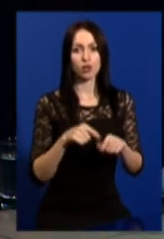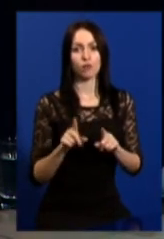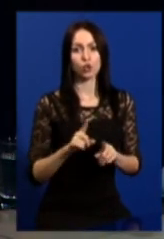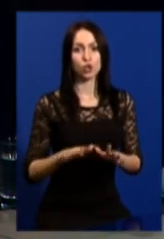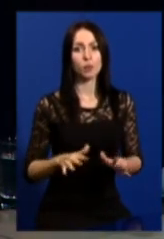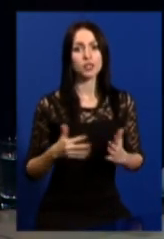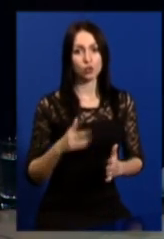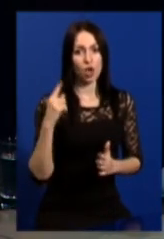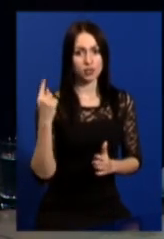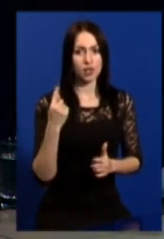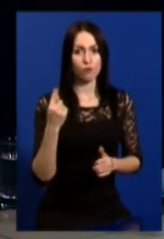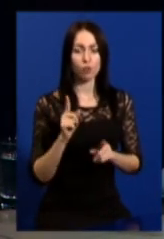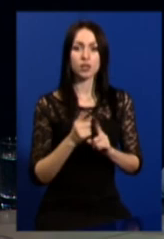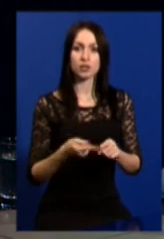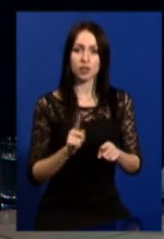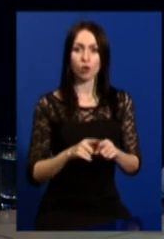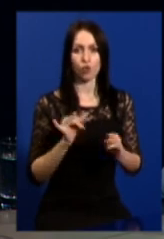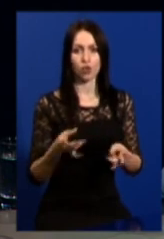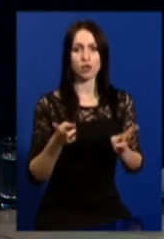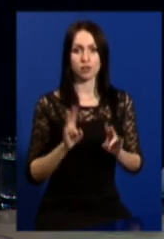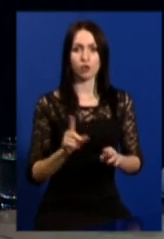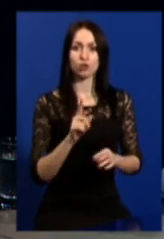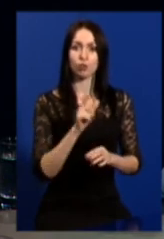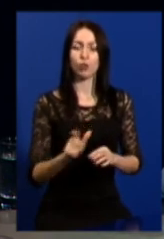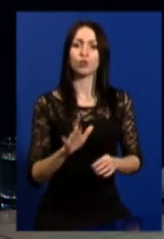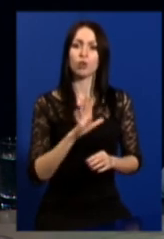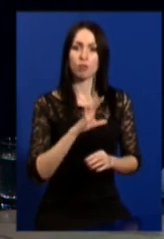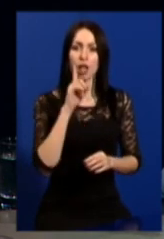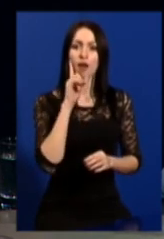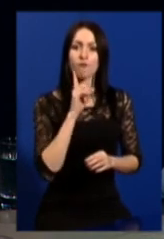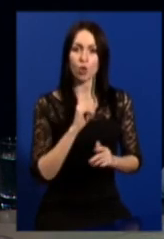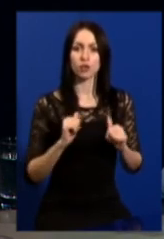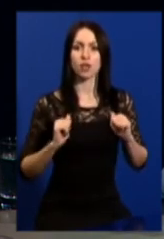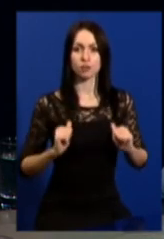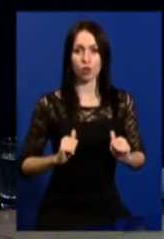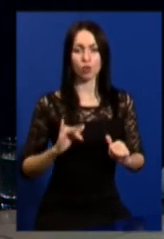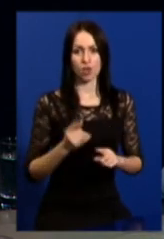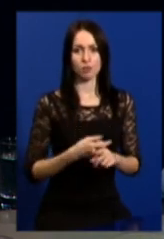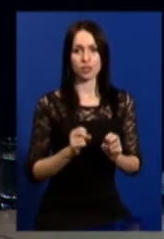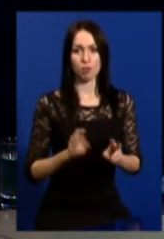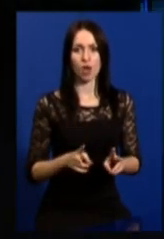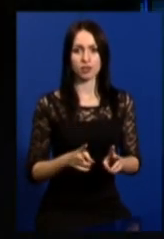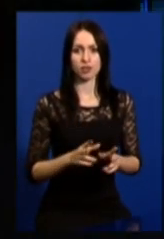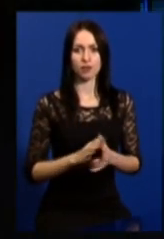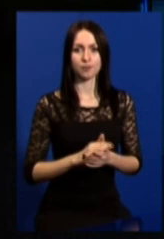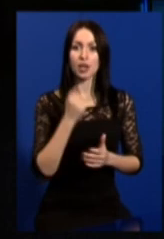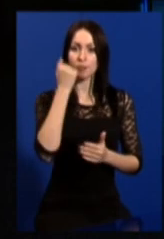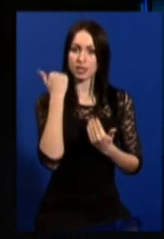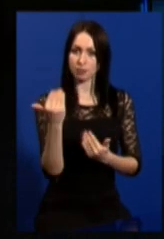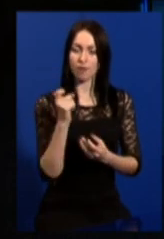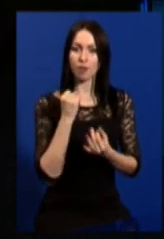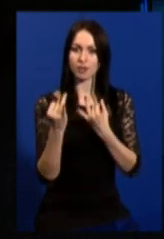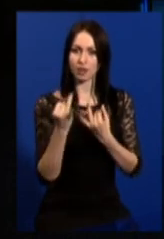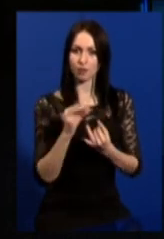ситуація в області такою і залишалася, щоб людям було комфортно, спокійно і безпечно. Дякую вам за